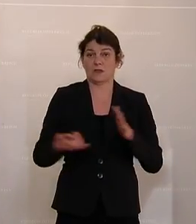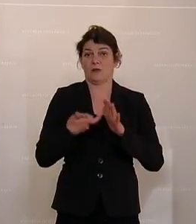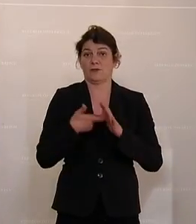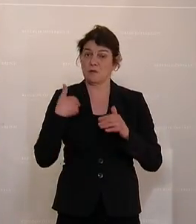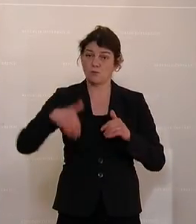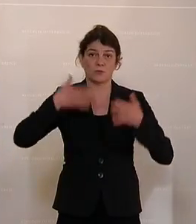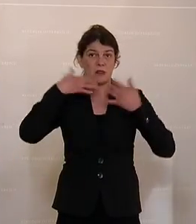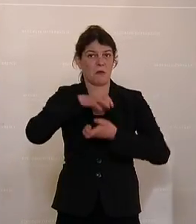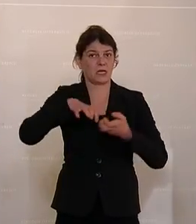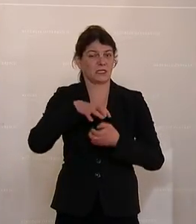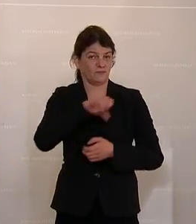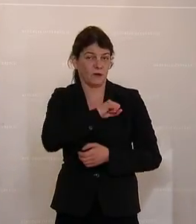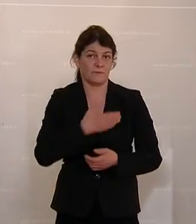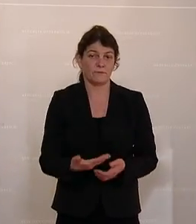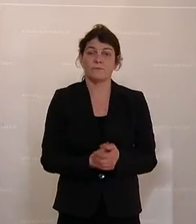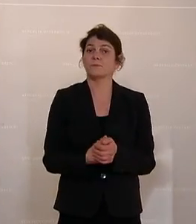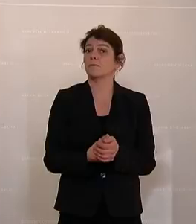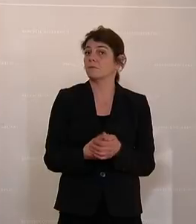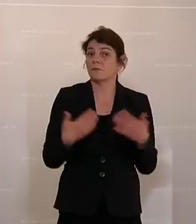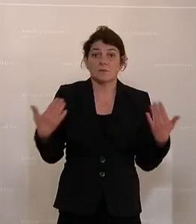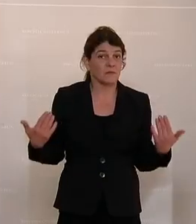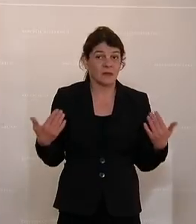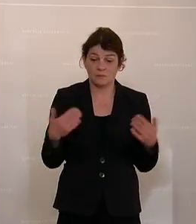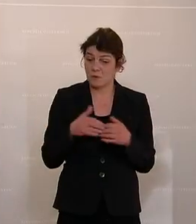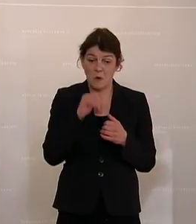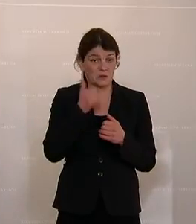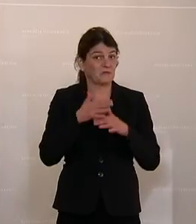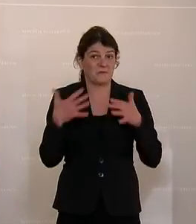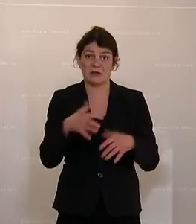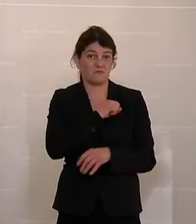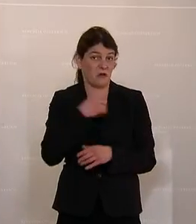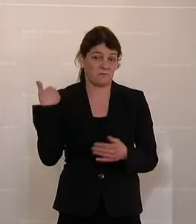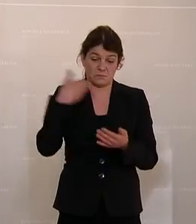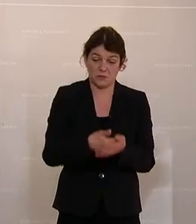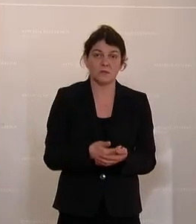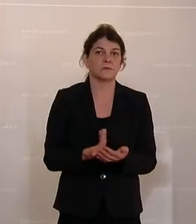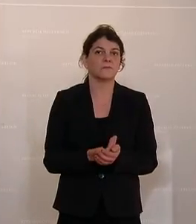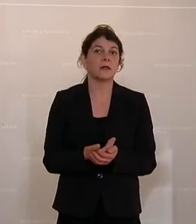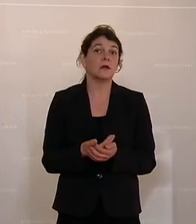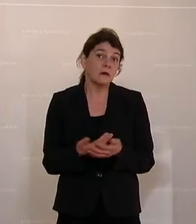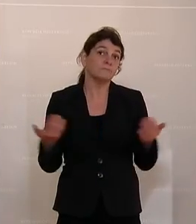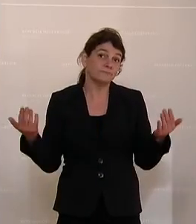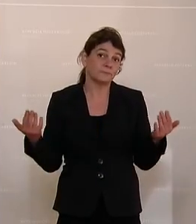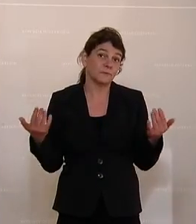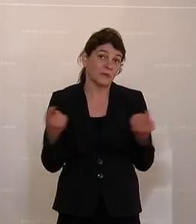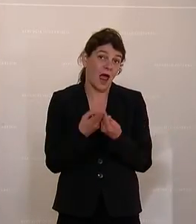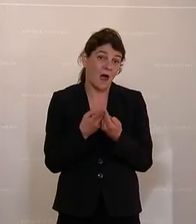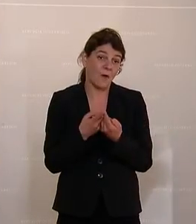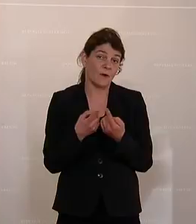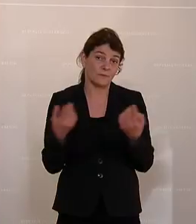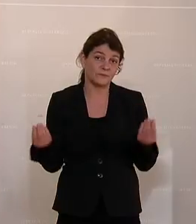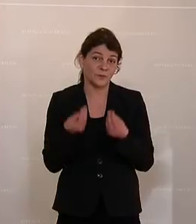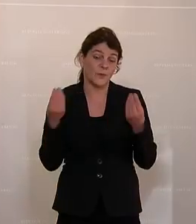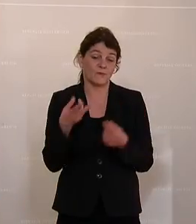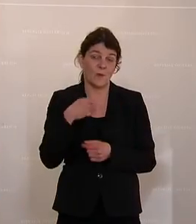bewältigen. Wir haben noch nicht viel weitergebracht, und das nicht zuletzt aufgrund auch der